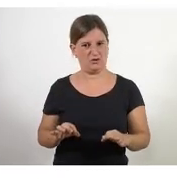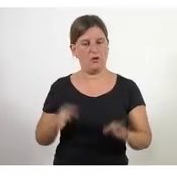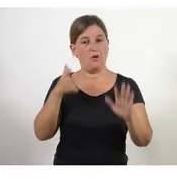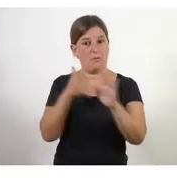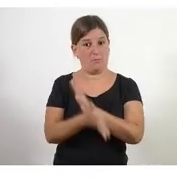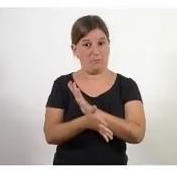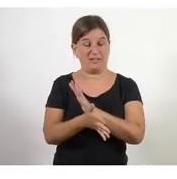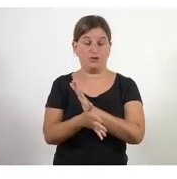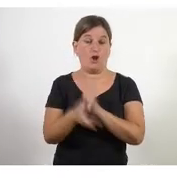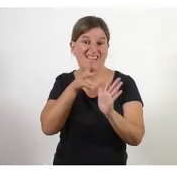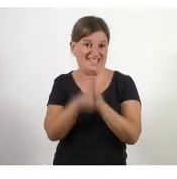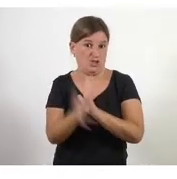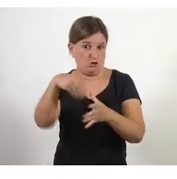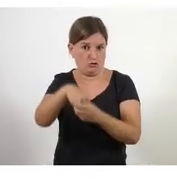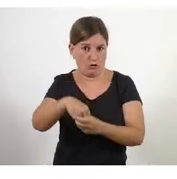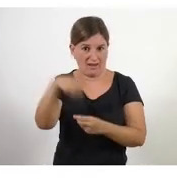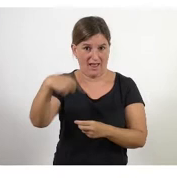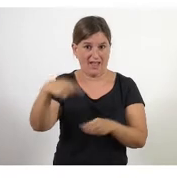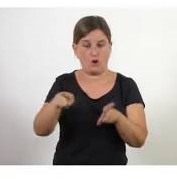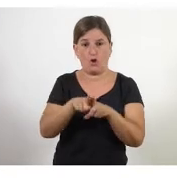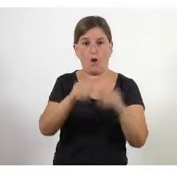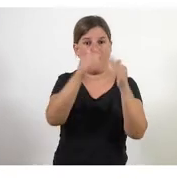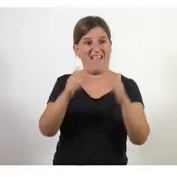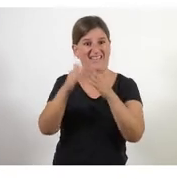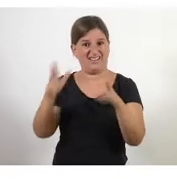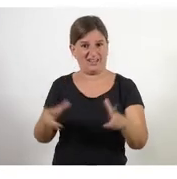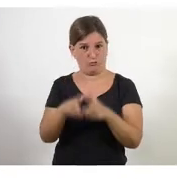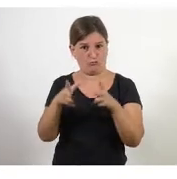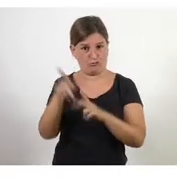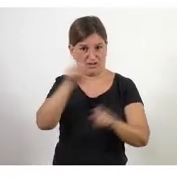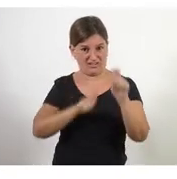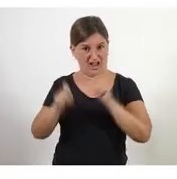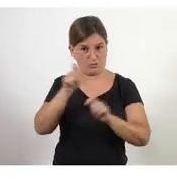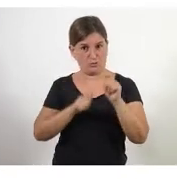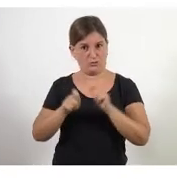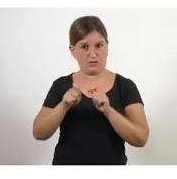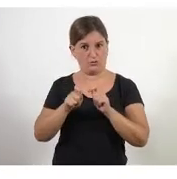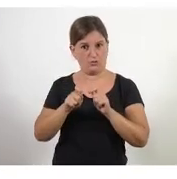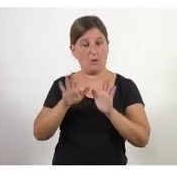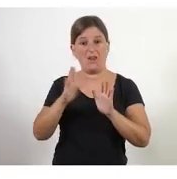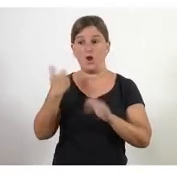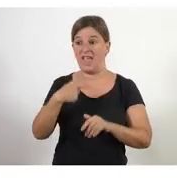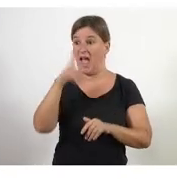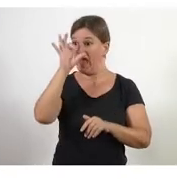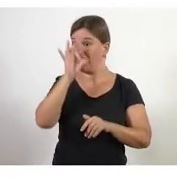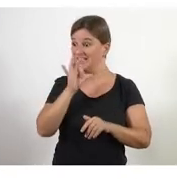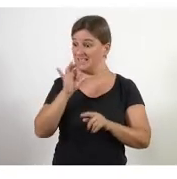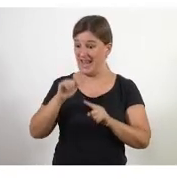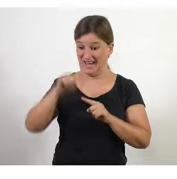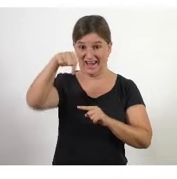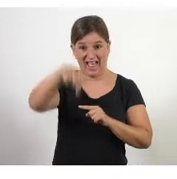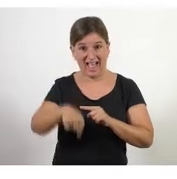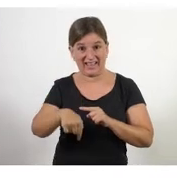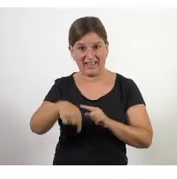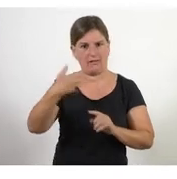és part de la nostra història com a organitzacions socials i que ha evolucionat en aquest segle en un punt